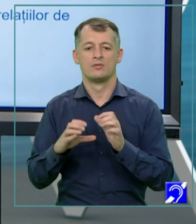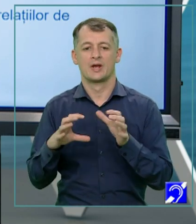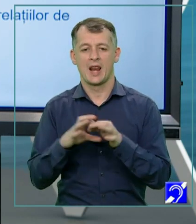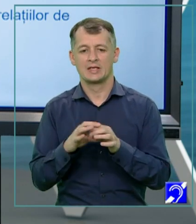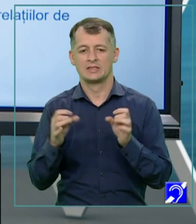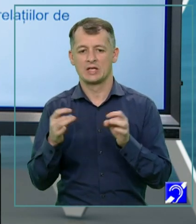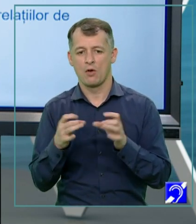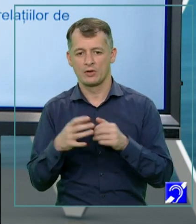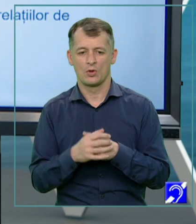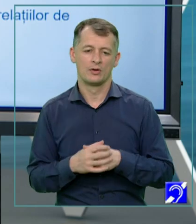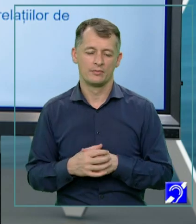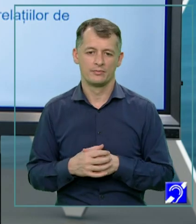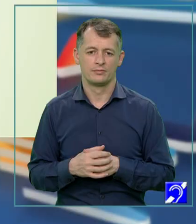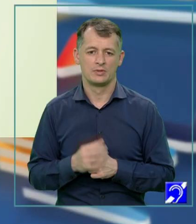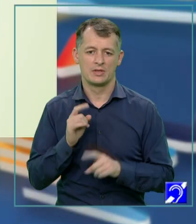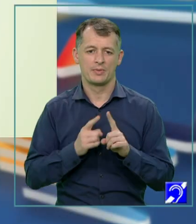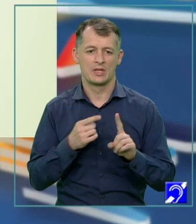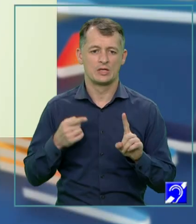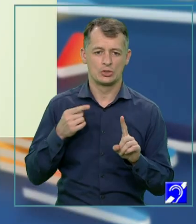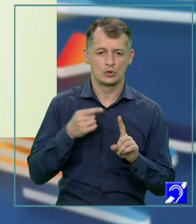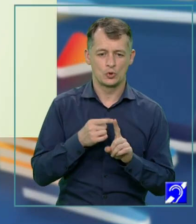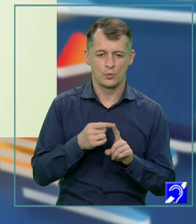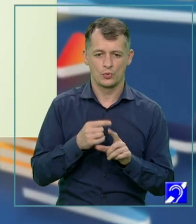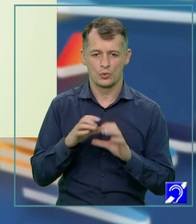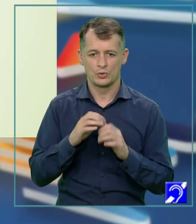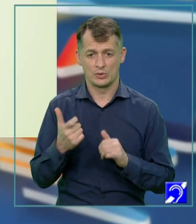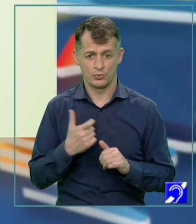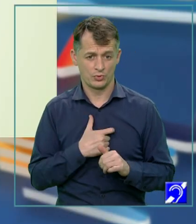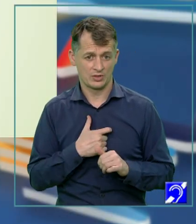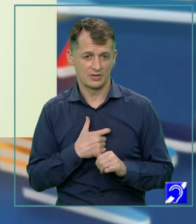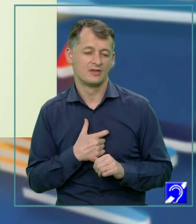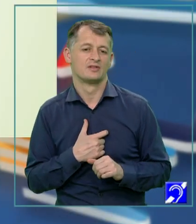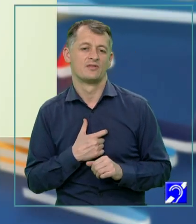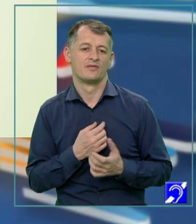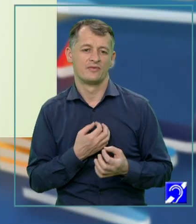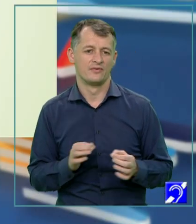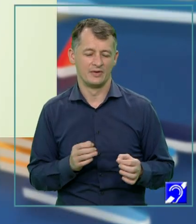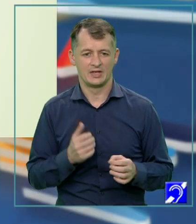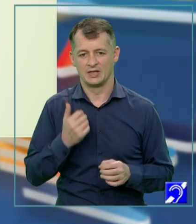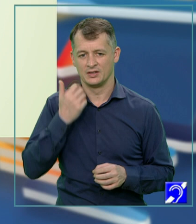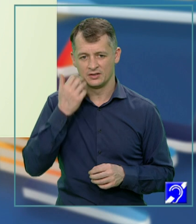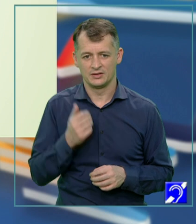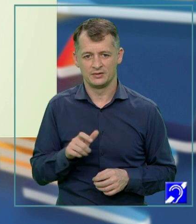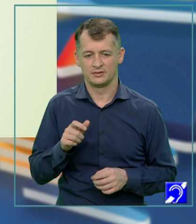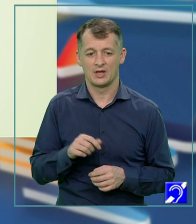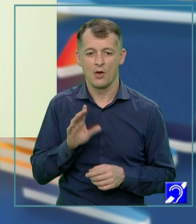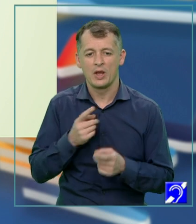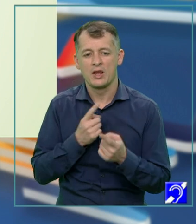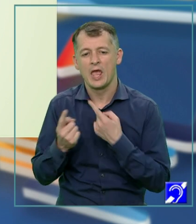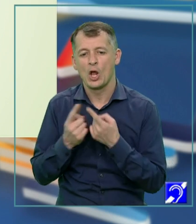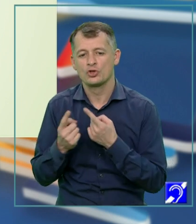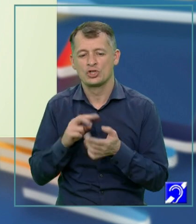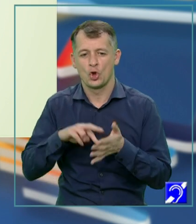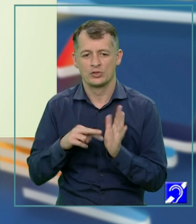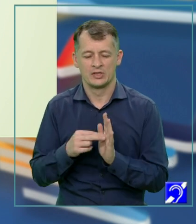În funcție de scopul comunicării, cadrul unui dialog se pot distinge relații de colaborare când interlocutorii au ca scop negocierea unei